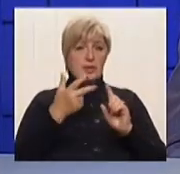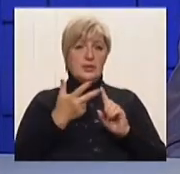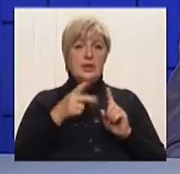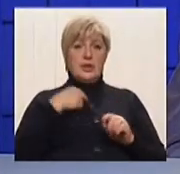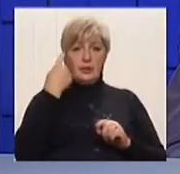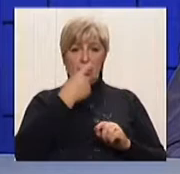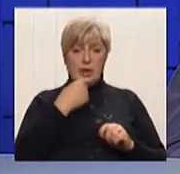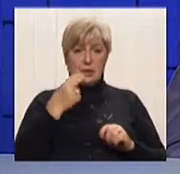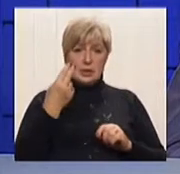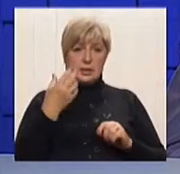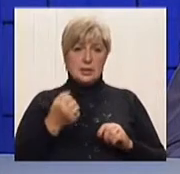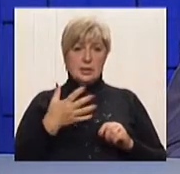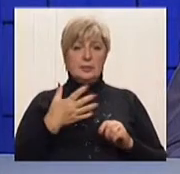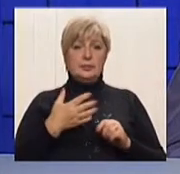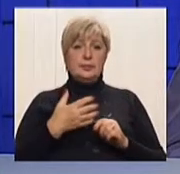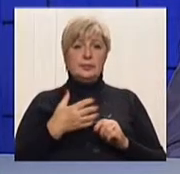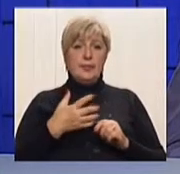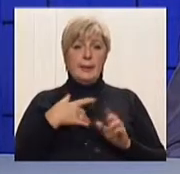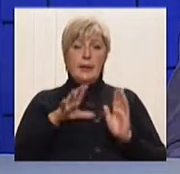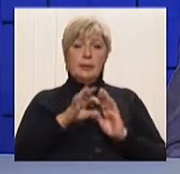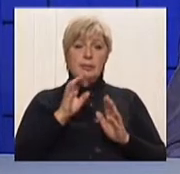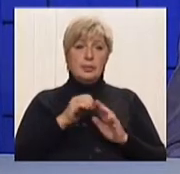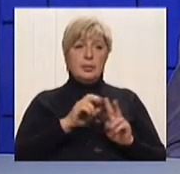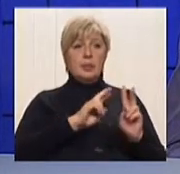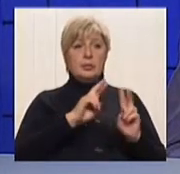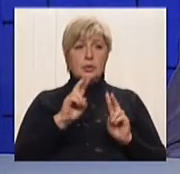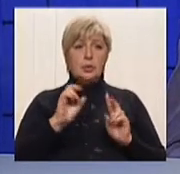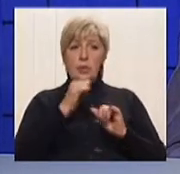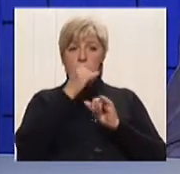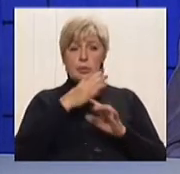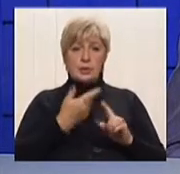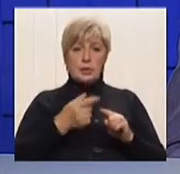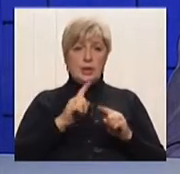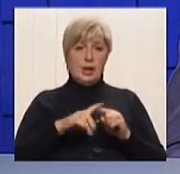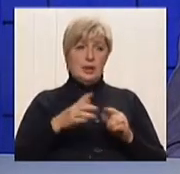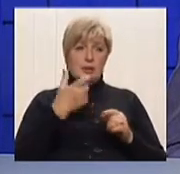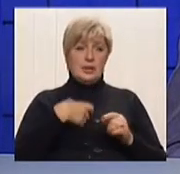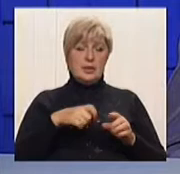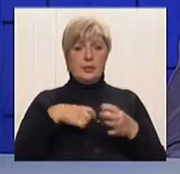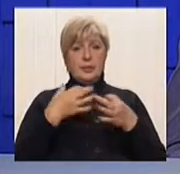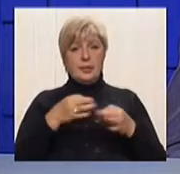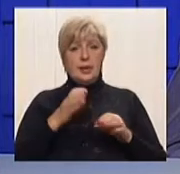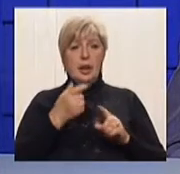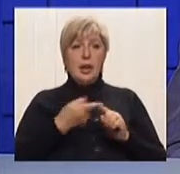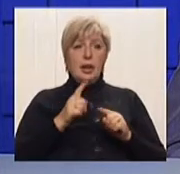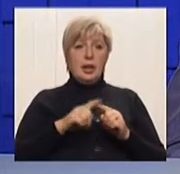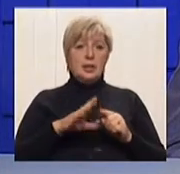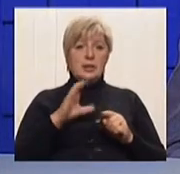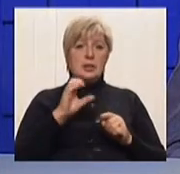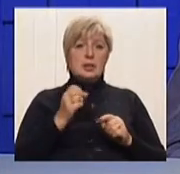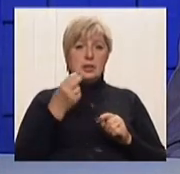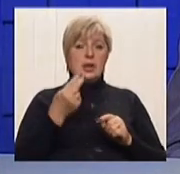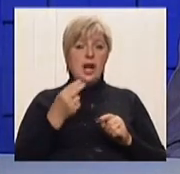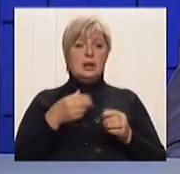Ну, підпочитаємо, звісно, ті, хто вибирає, хто не може себе це дозволити. Ну, от ви бачили в сюжеті, що це, да, це соціальні захищені люди, це